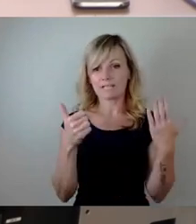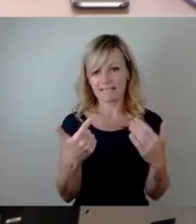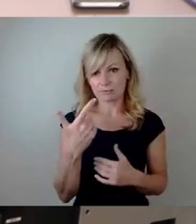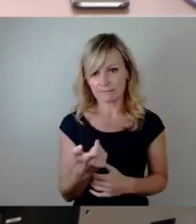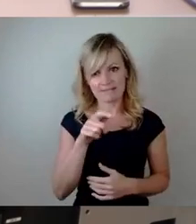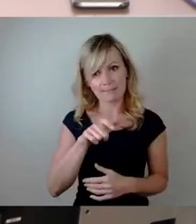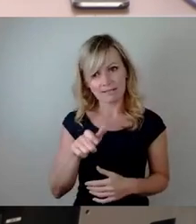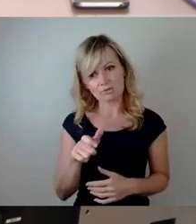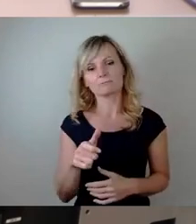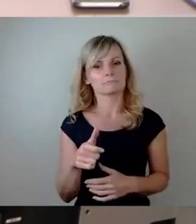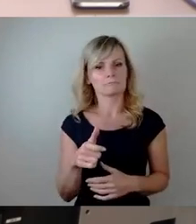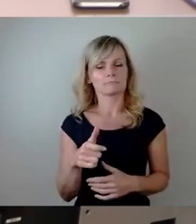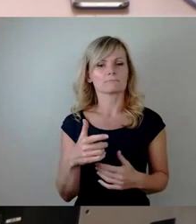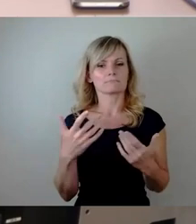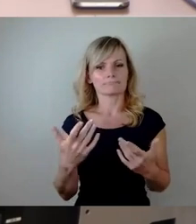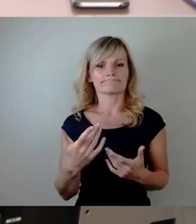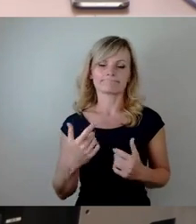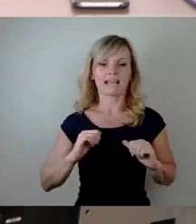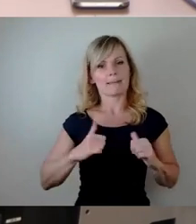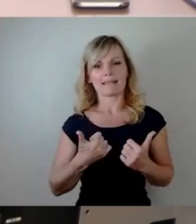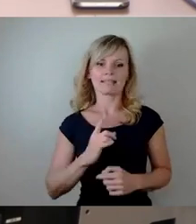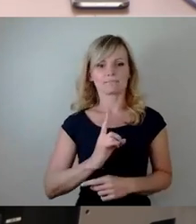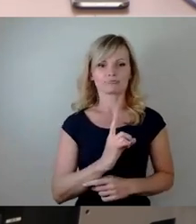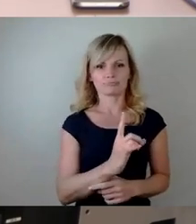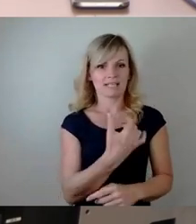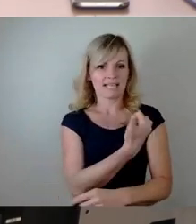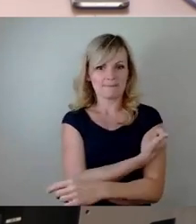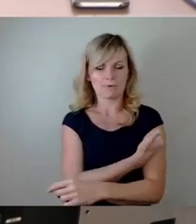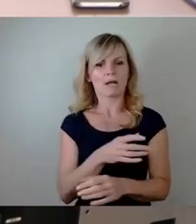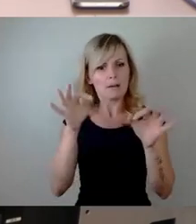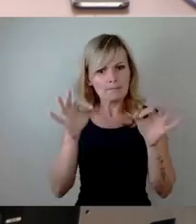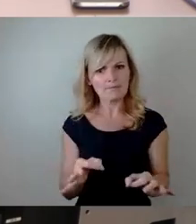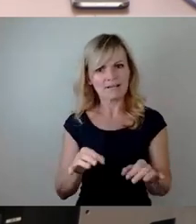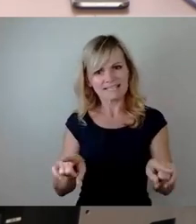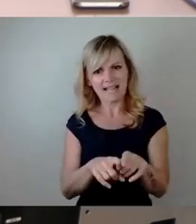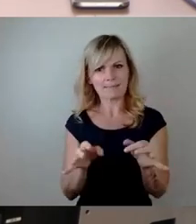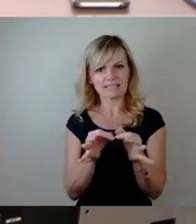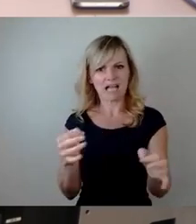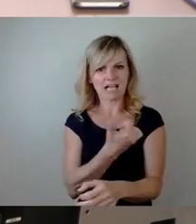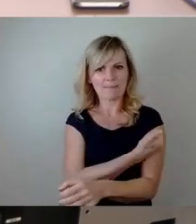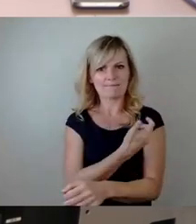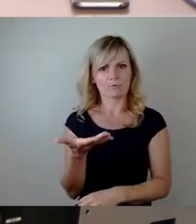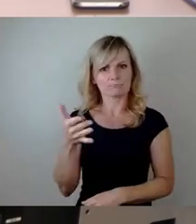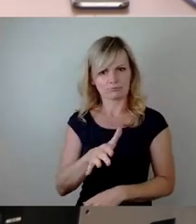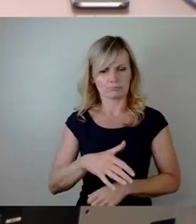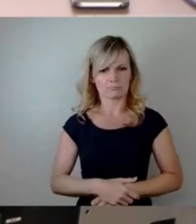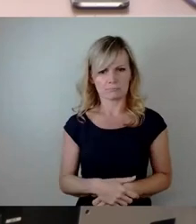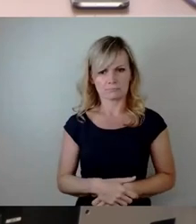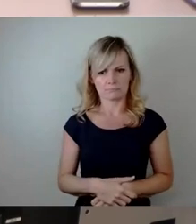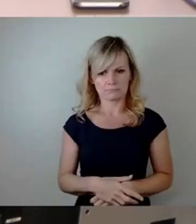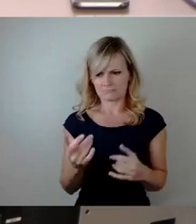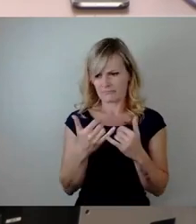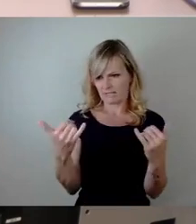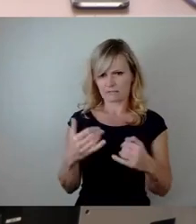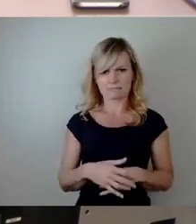die noch quicklebendig zur Impfung gegangen sind, aber noch am Tag der Impfung plötzlich verstorben sind. Wie kann das sein, dass Gesunde